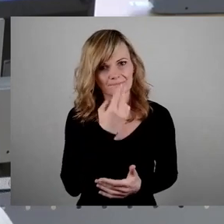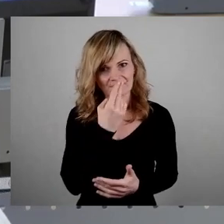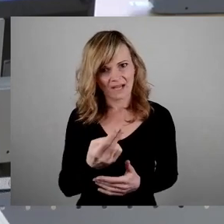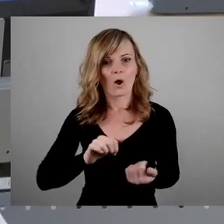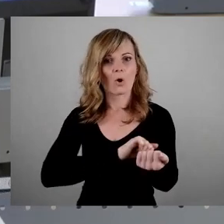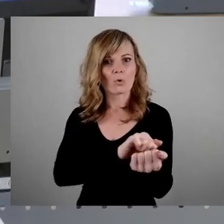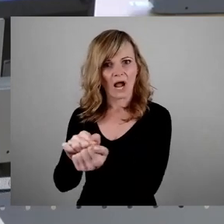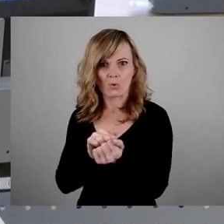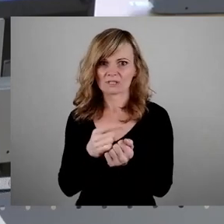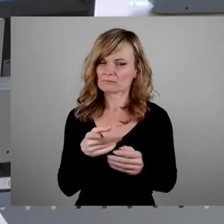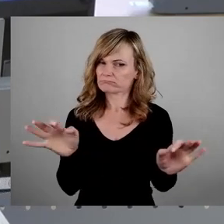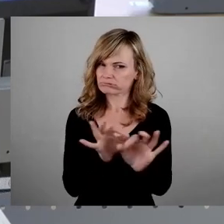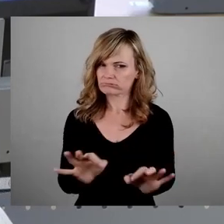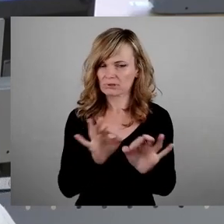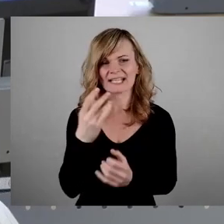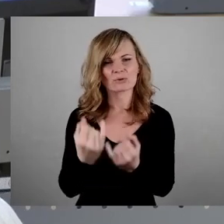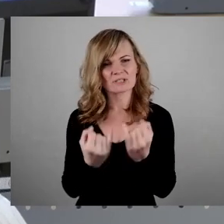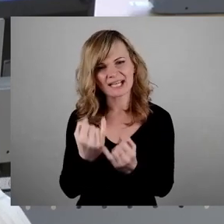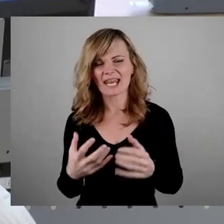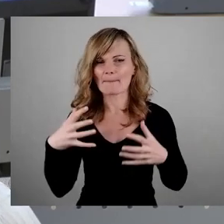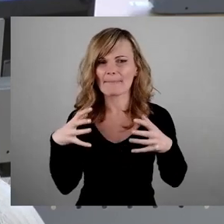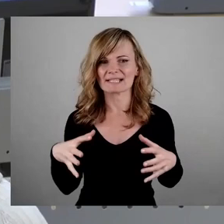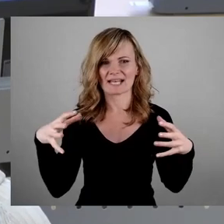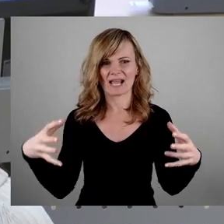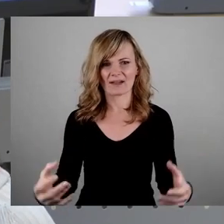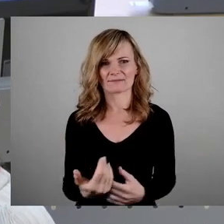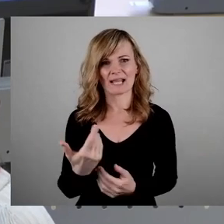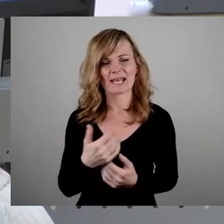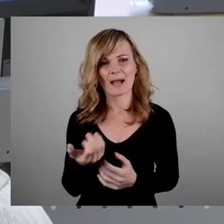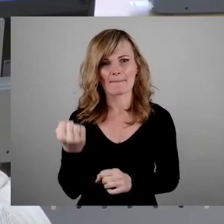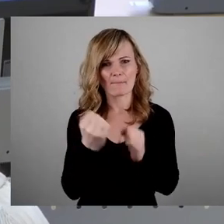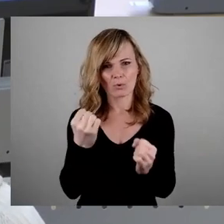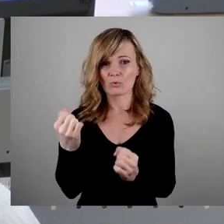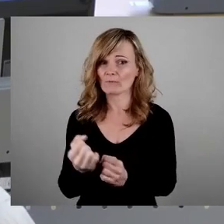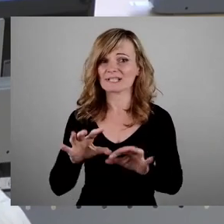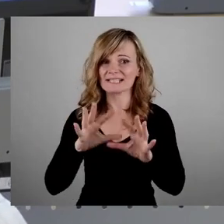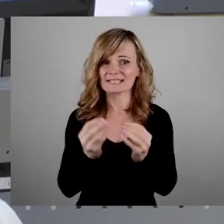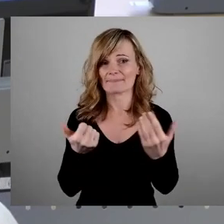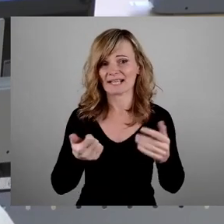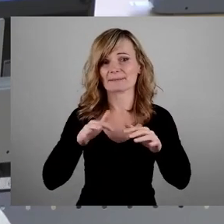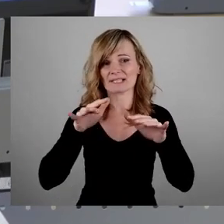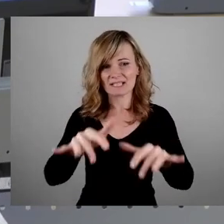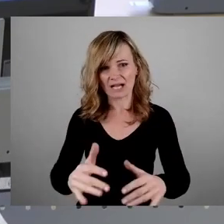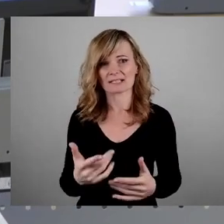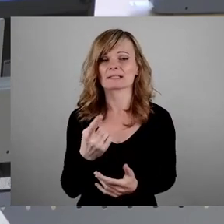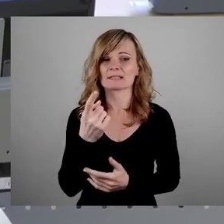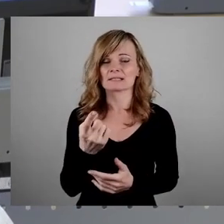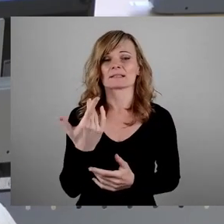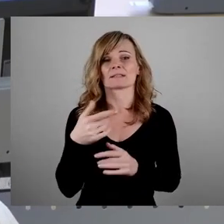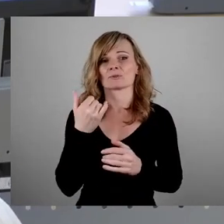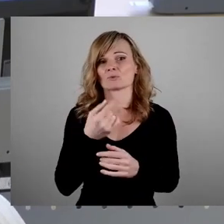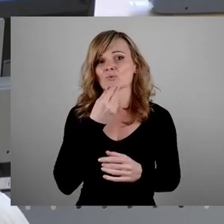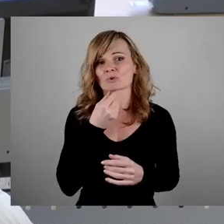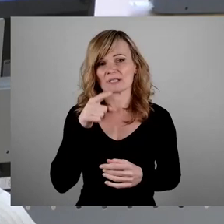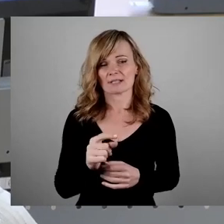der industriellen und massenhaften Ermordung von 6 Millionen Jüdinnen. Allein in Auschwitz wurden über eine Million deportierte Jüdinnen